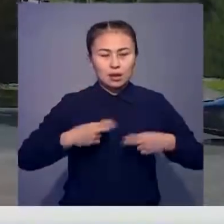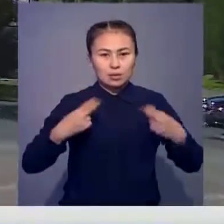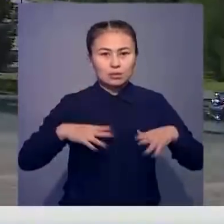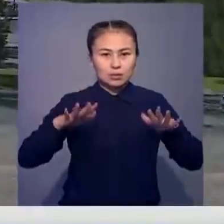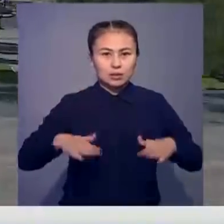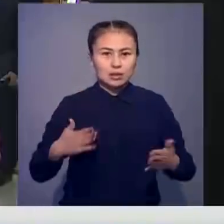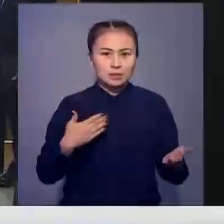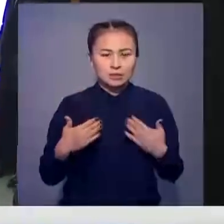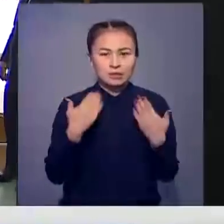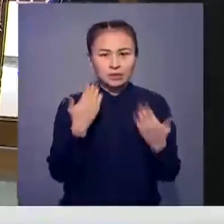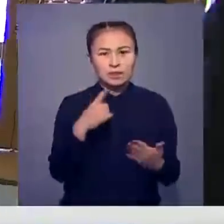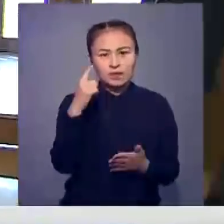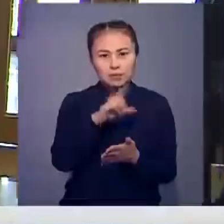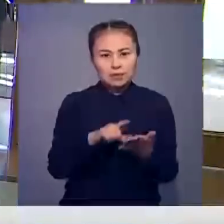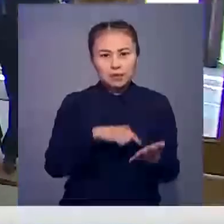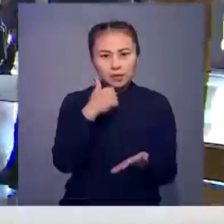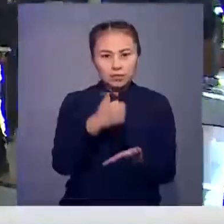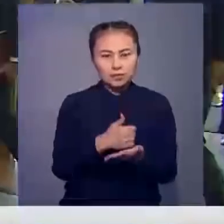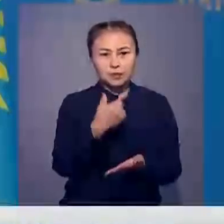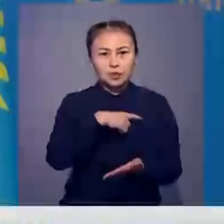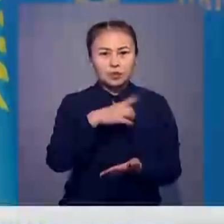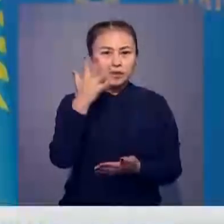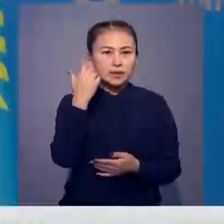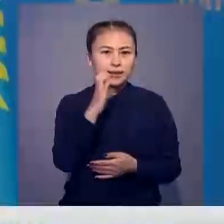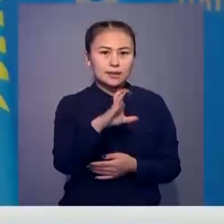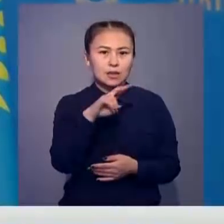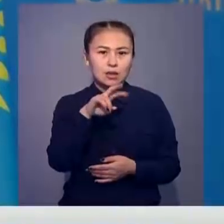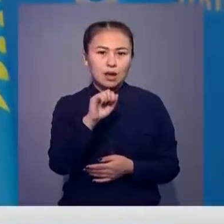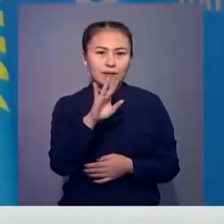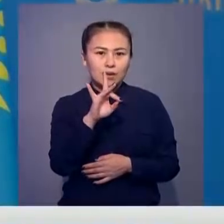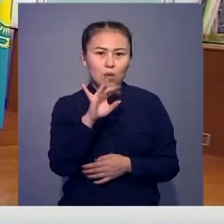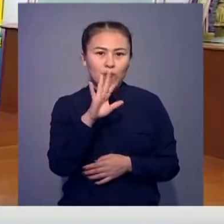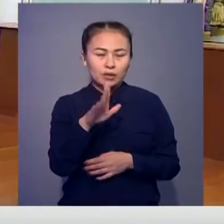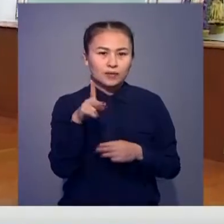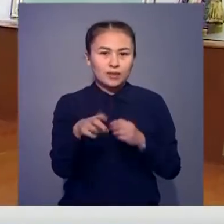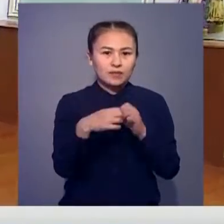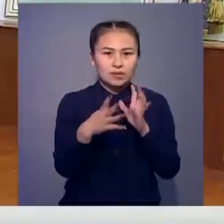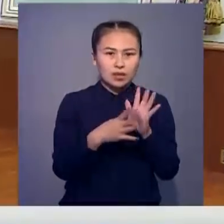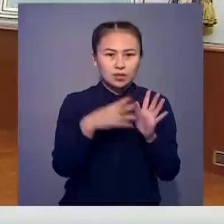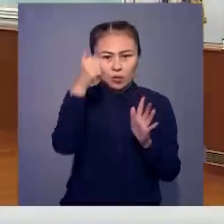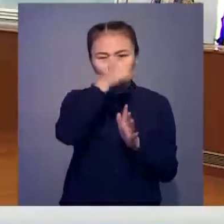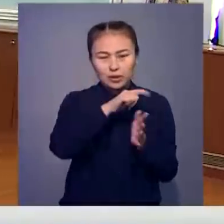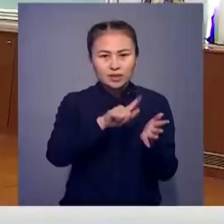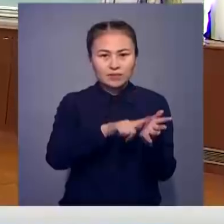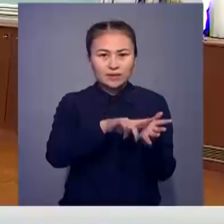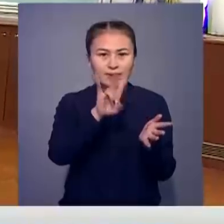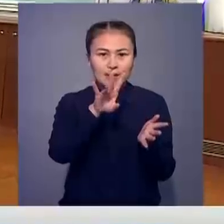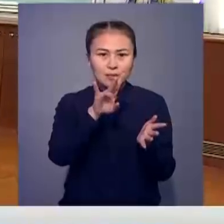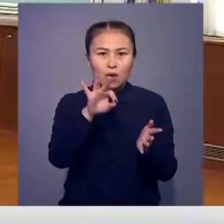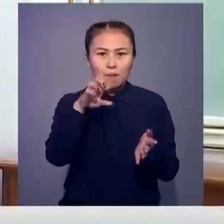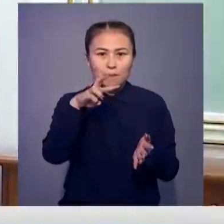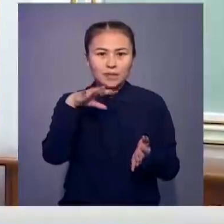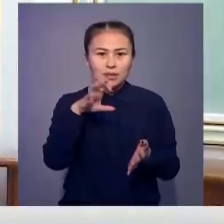кеденді қатнастарға тиесілі деді ведімсуа башысы. Өскізегінде Сергей Лавров 2009 жылдың жетінші ғарашасында,